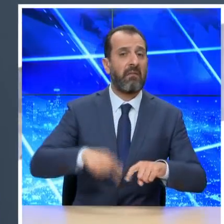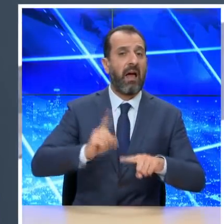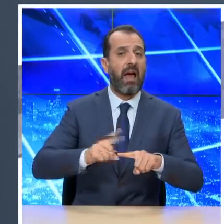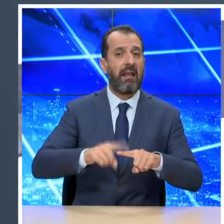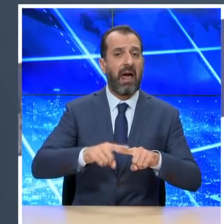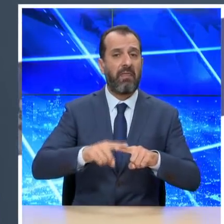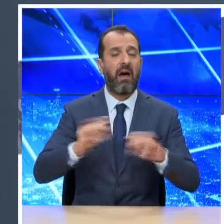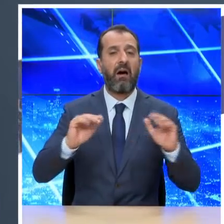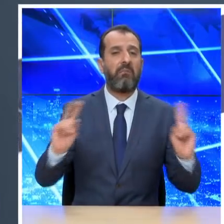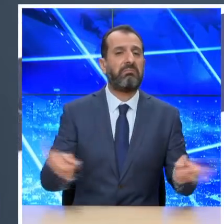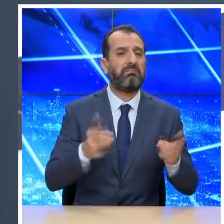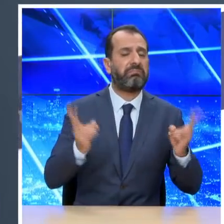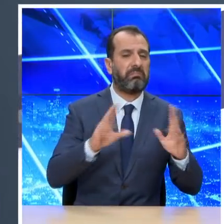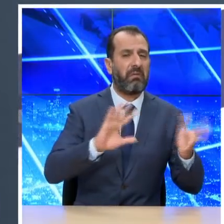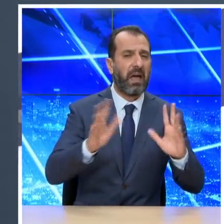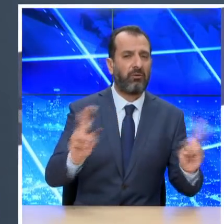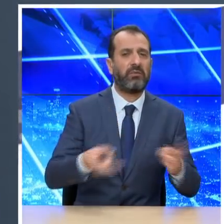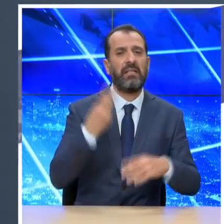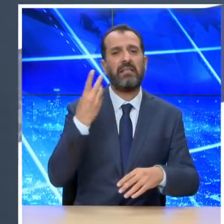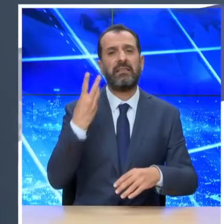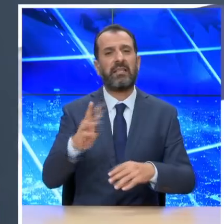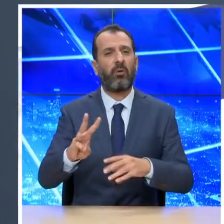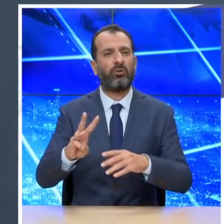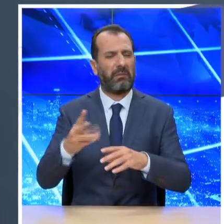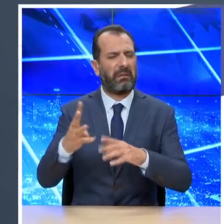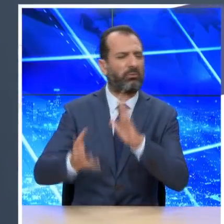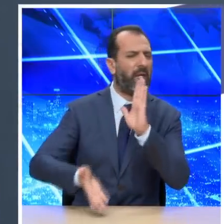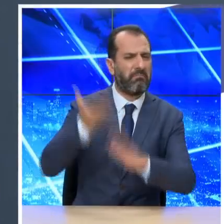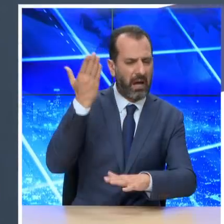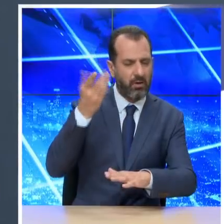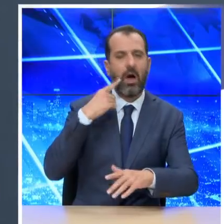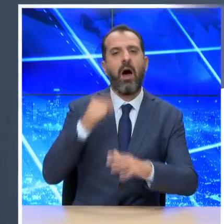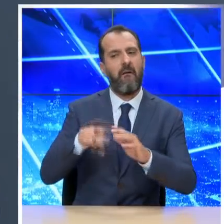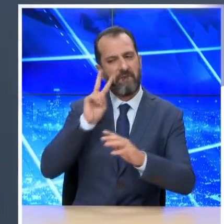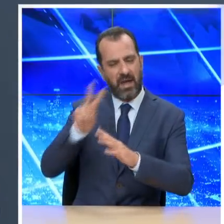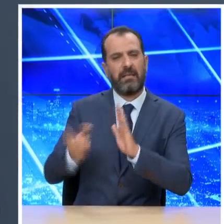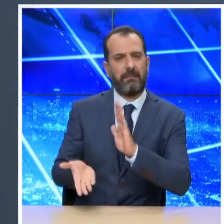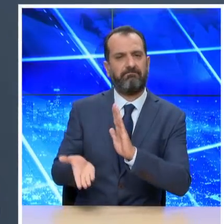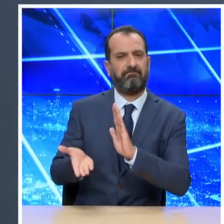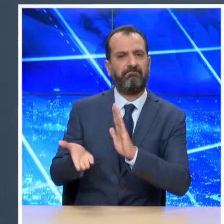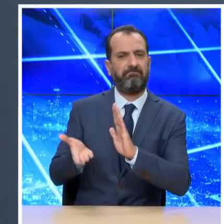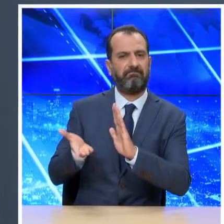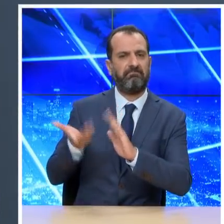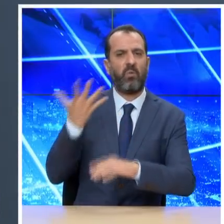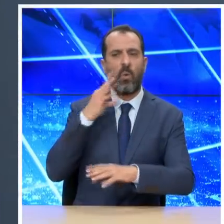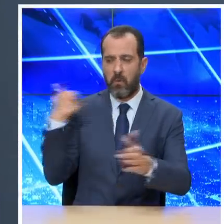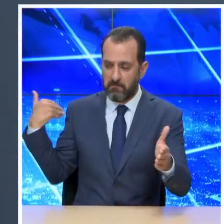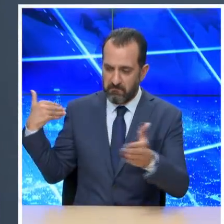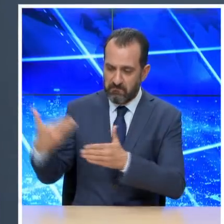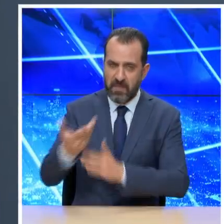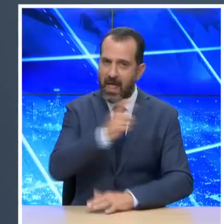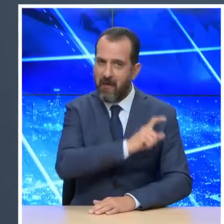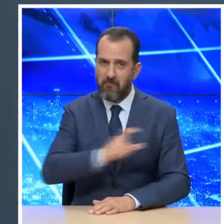αριθμό των διαγνώσεων σε περισσότερα από 300 ανά ημέρα με ανωδικές τάσεις, καθότι μέσα στην τελευταία εβδομάδα